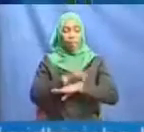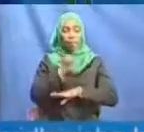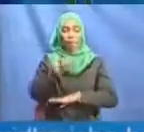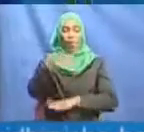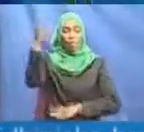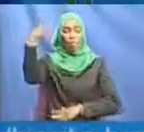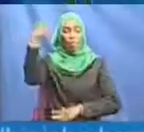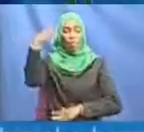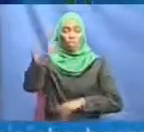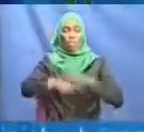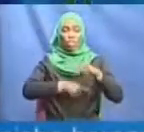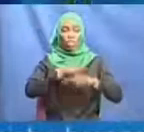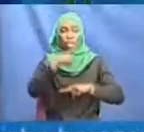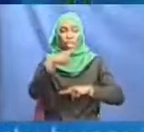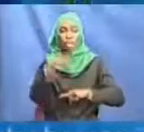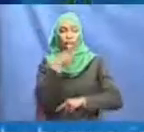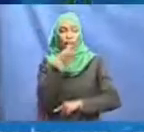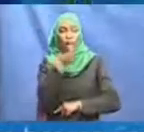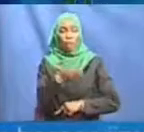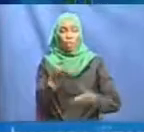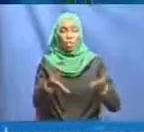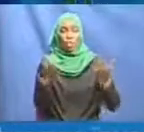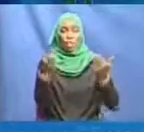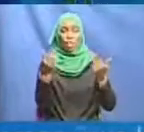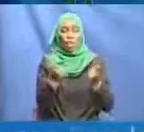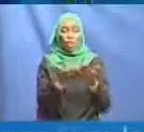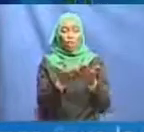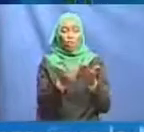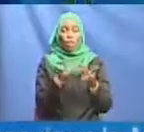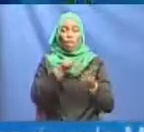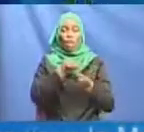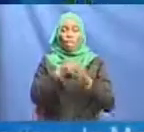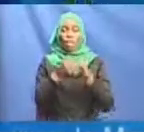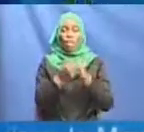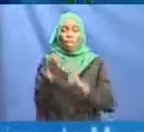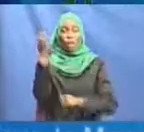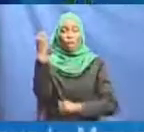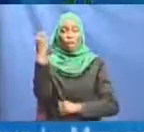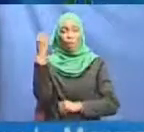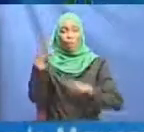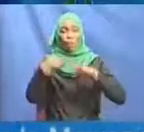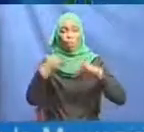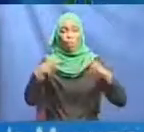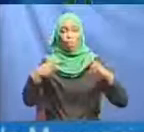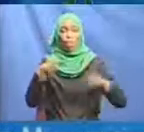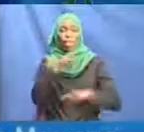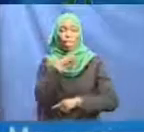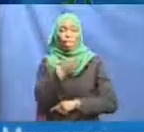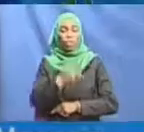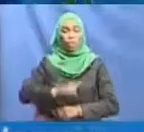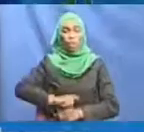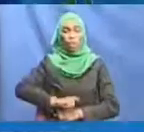zinazo endelea kunyesha. Ambazo zinaweza kusababisha marathi ya mripuko ikiwemo